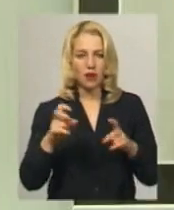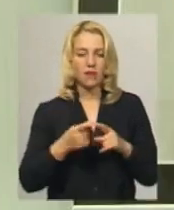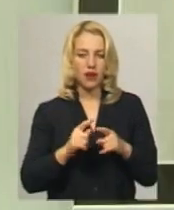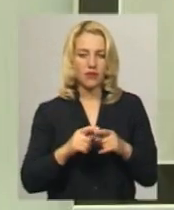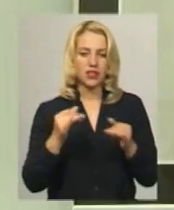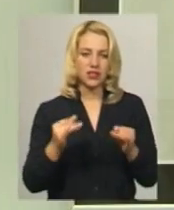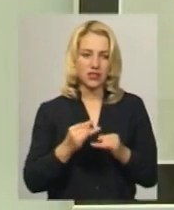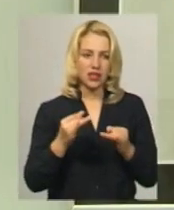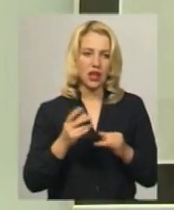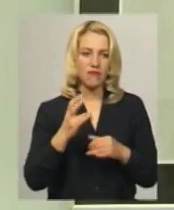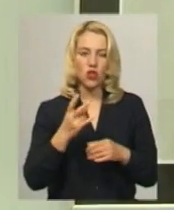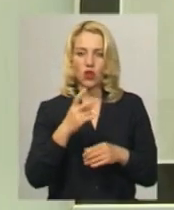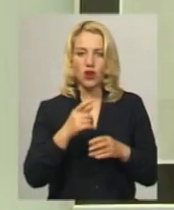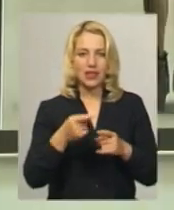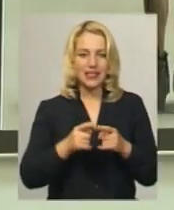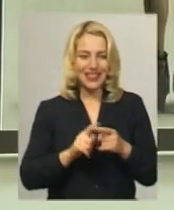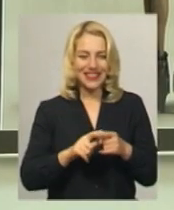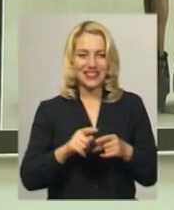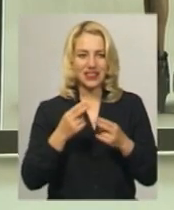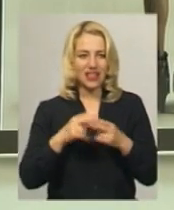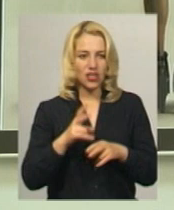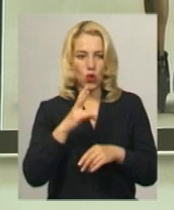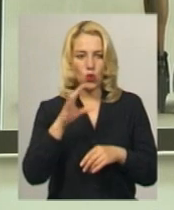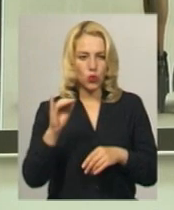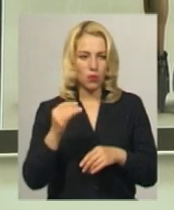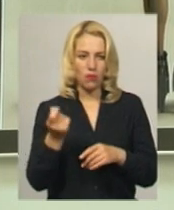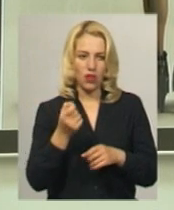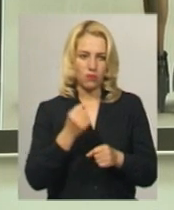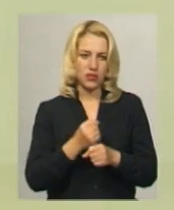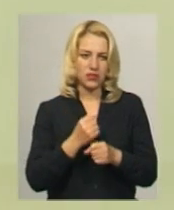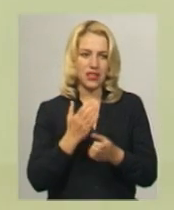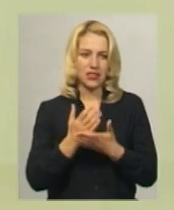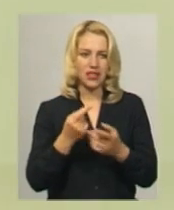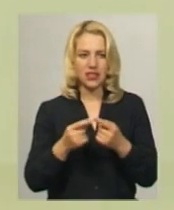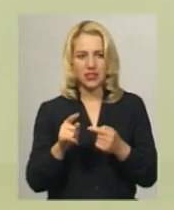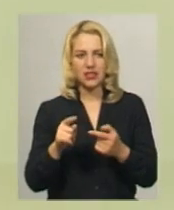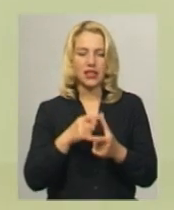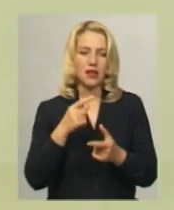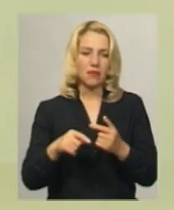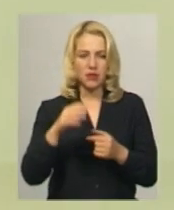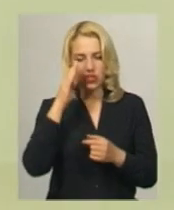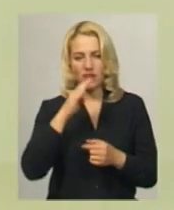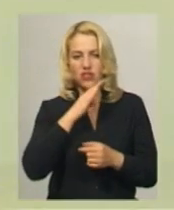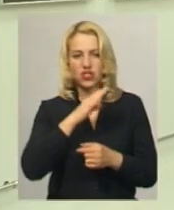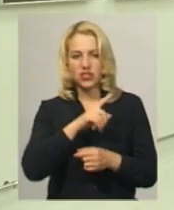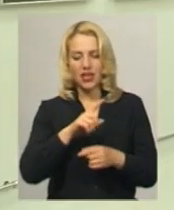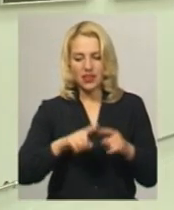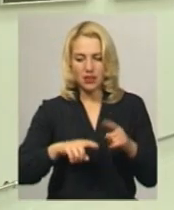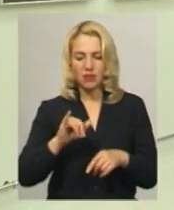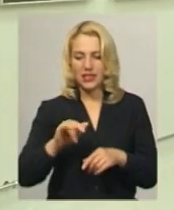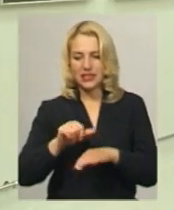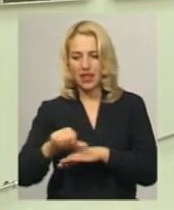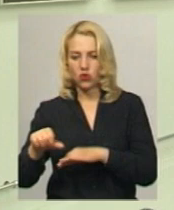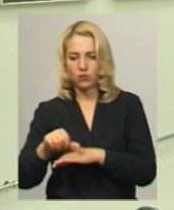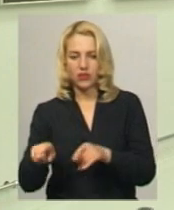мало працював, тому що це специфічна зйомка. На його думку, є різниця між фотографами вітчизнянними і зарубіжними у такій роботі. Українські